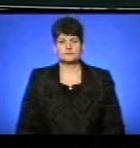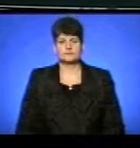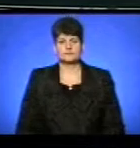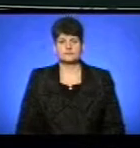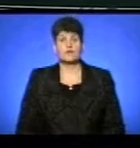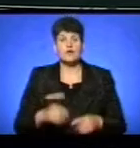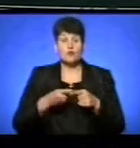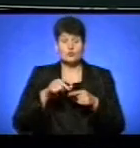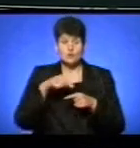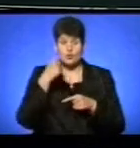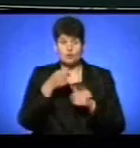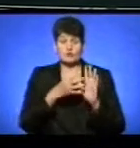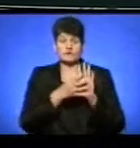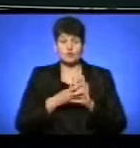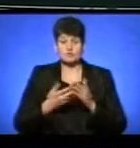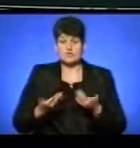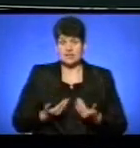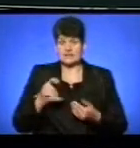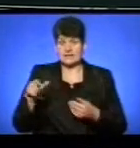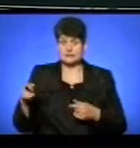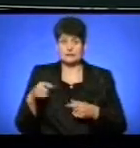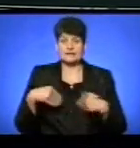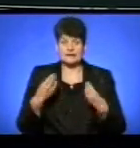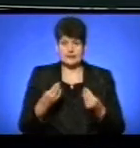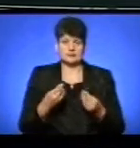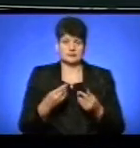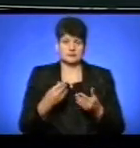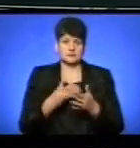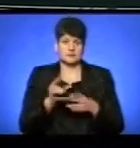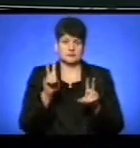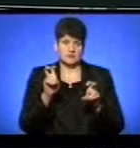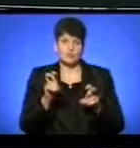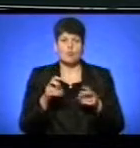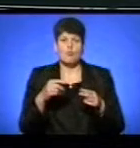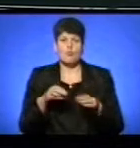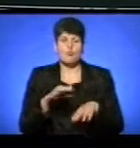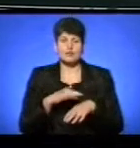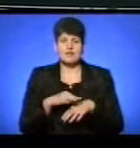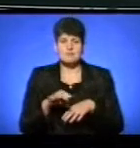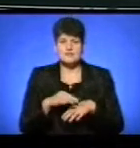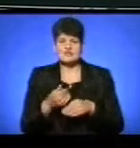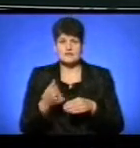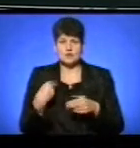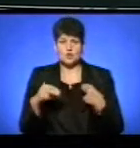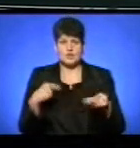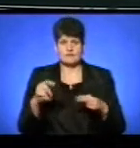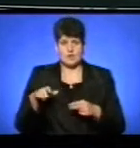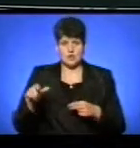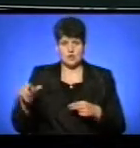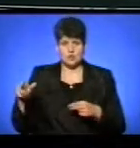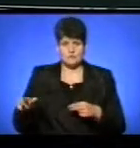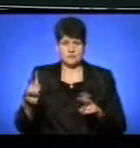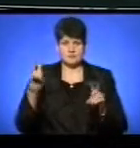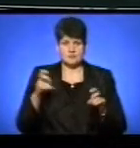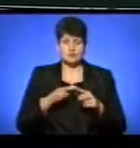Цього року дев'ятьом жителям Тернопільщини надали статус потерпілих від торгівлі людьми. Про це повідомив начальник відділу сім'ї та молоді